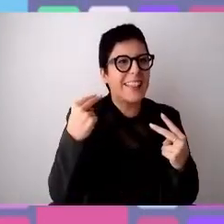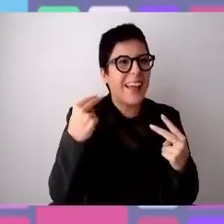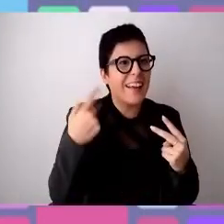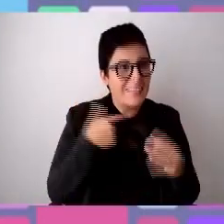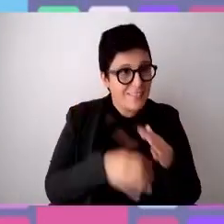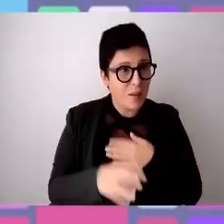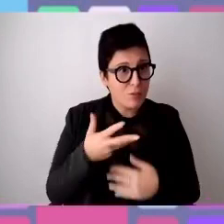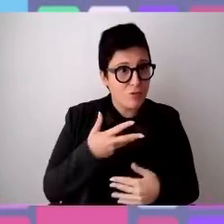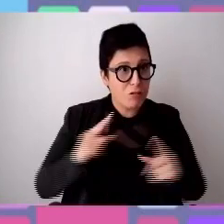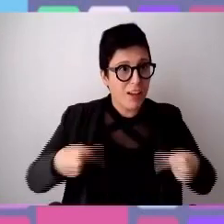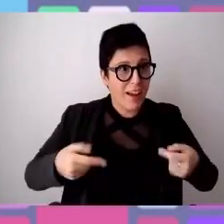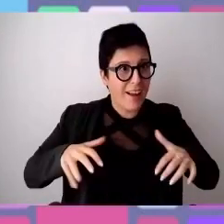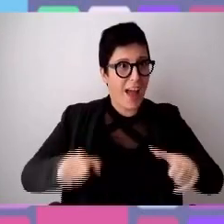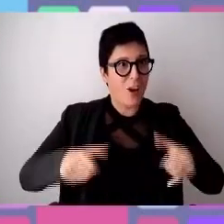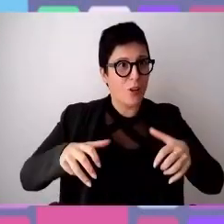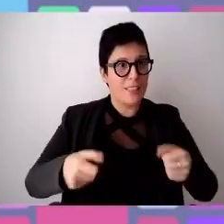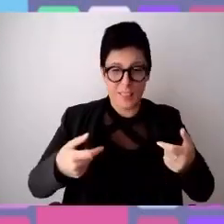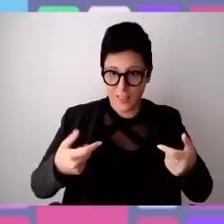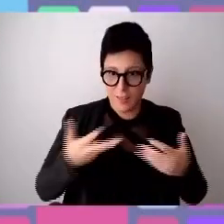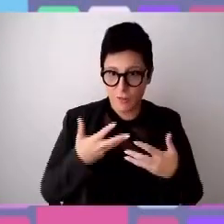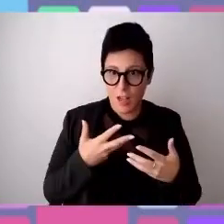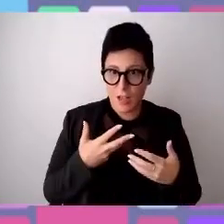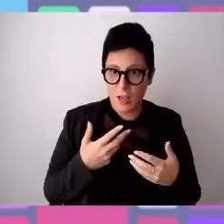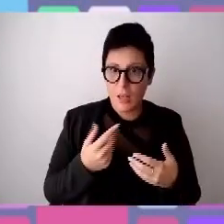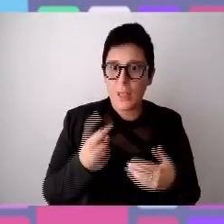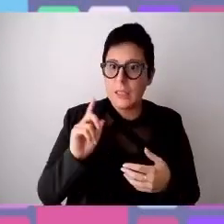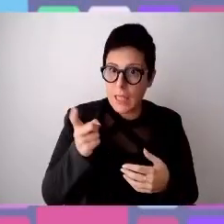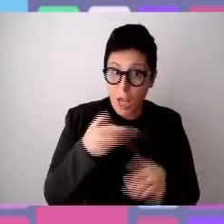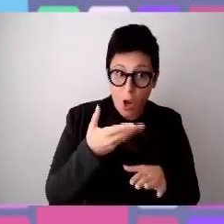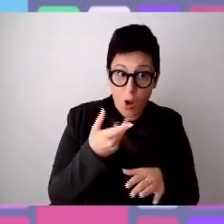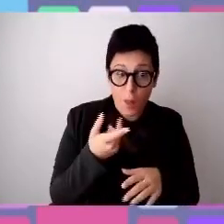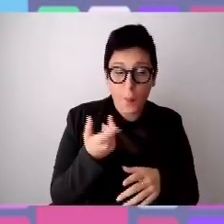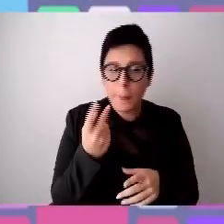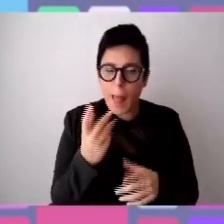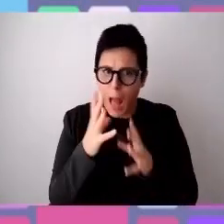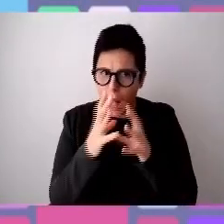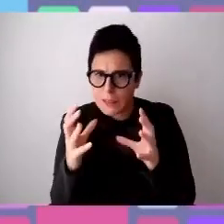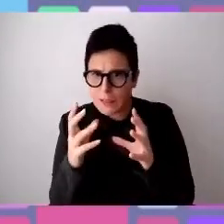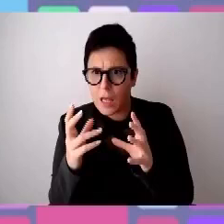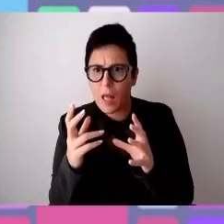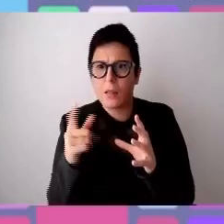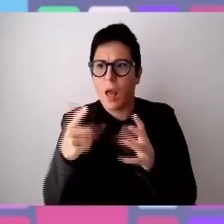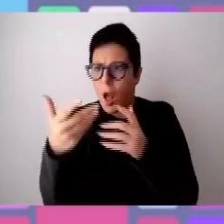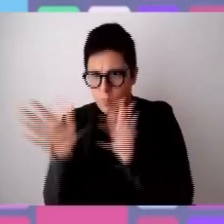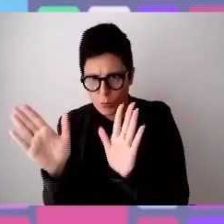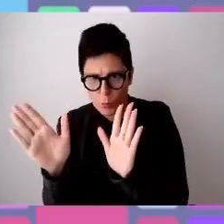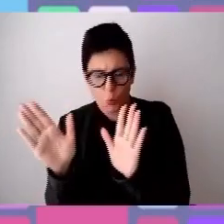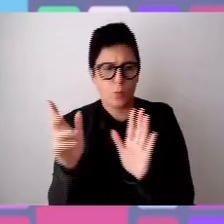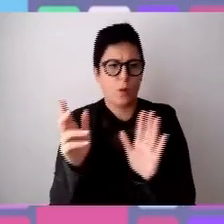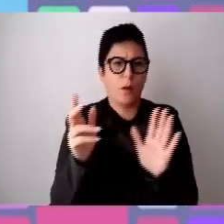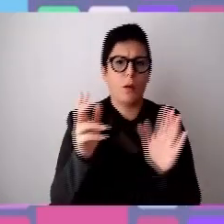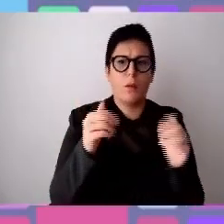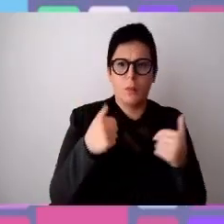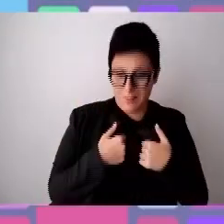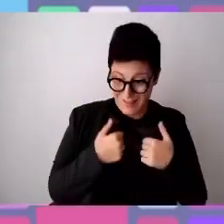non lo si possa vedere, ecco, laddove ci siano questi due componenti, cioè apertura da parte della società o delle aziende